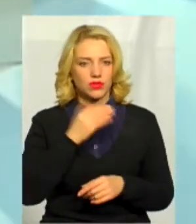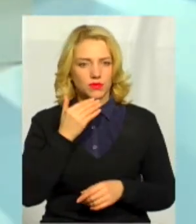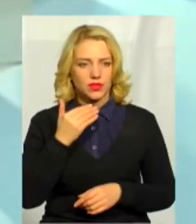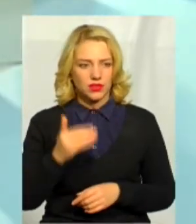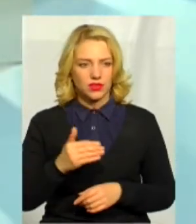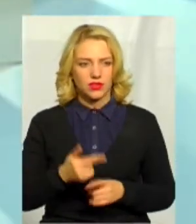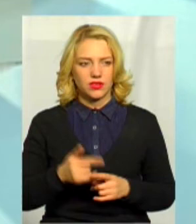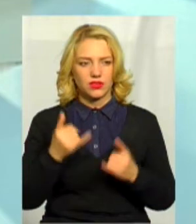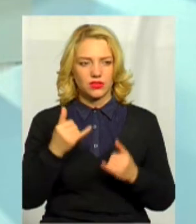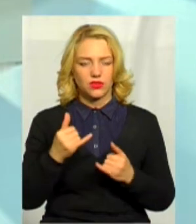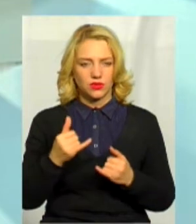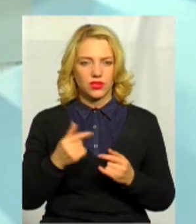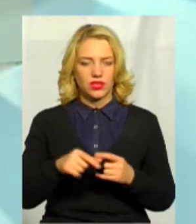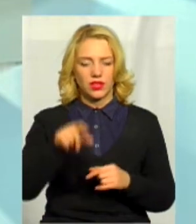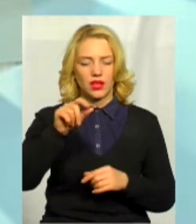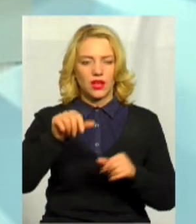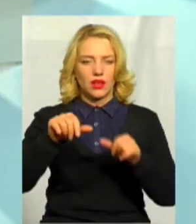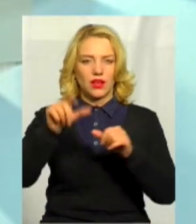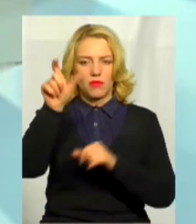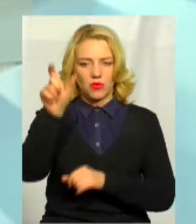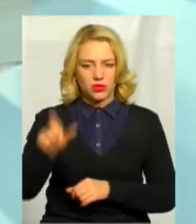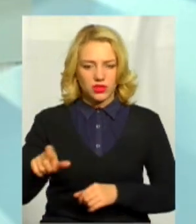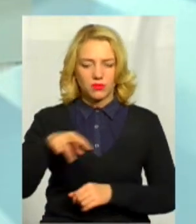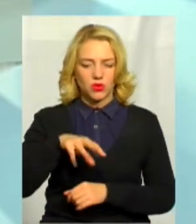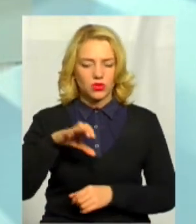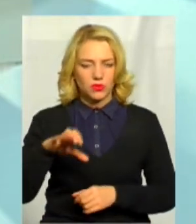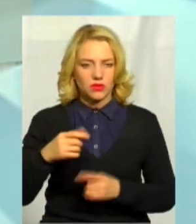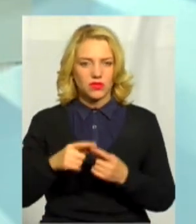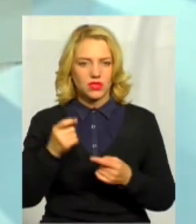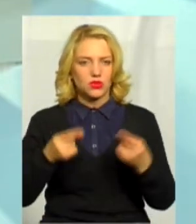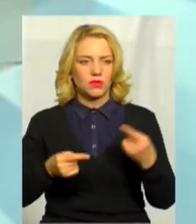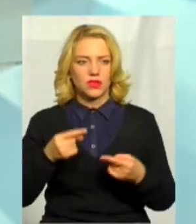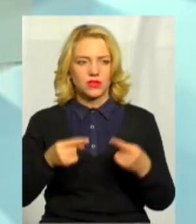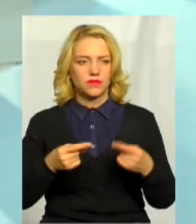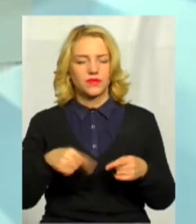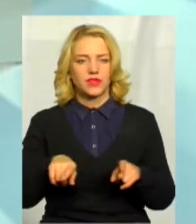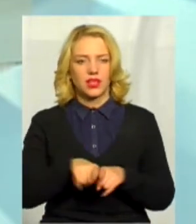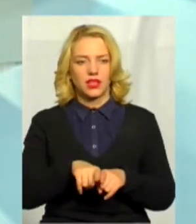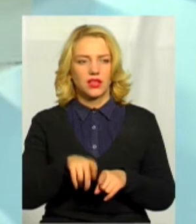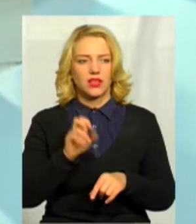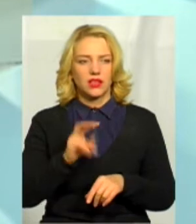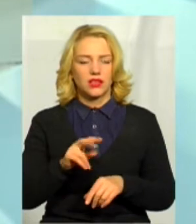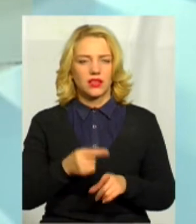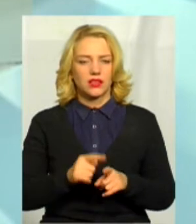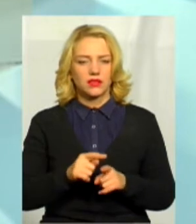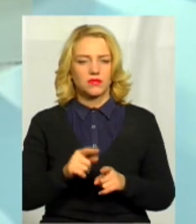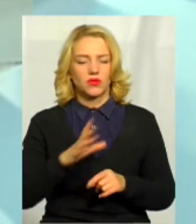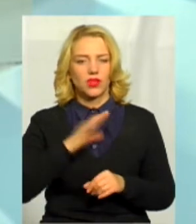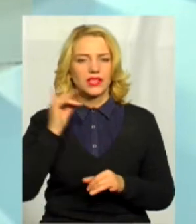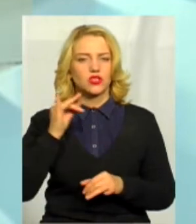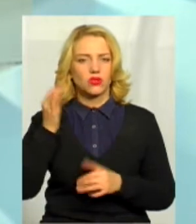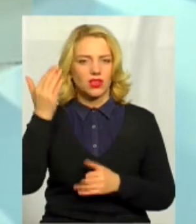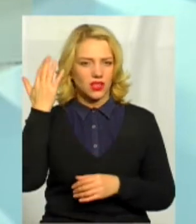постать Миколи Островського доволі суперечлива. Як я вже сказала, що міфологізована така, як і міфологізованою була історія.